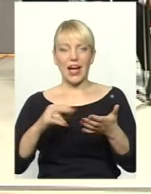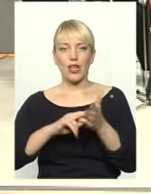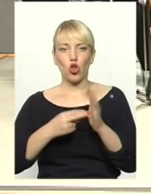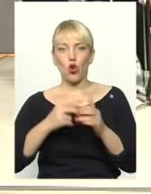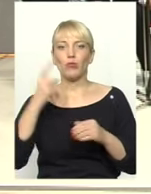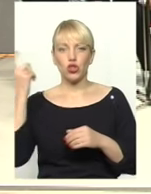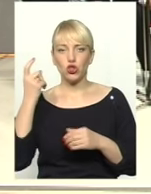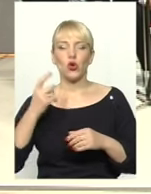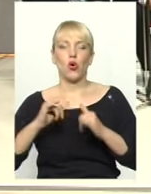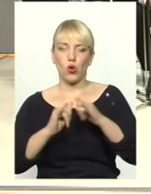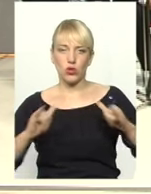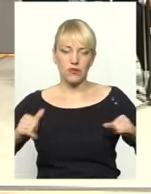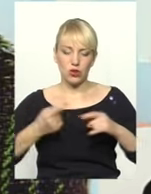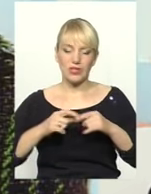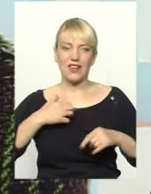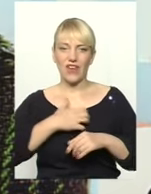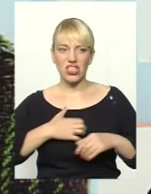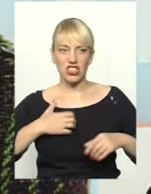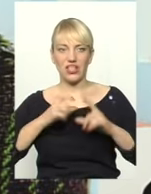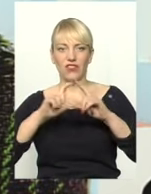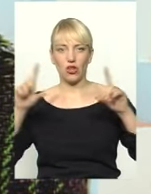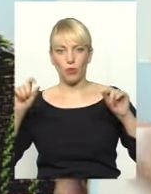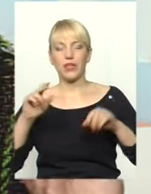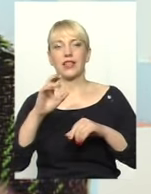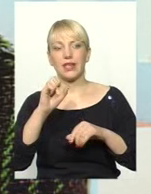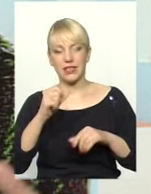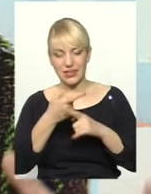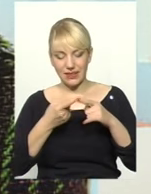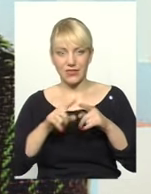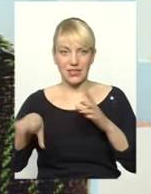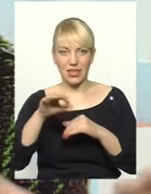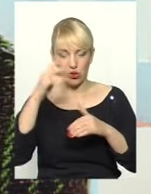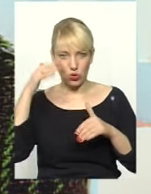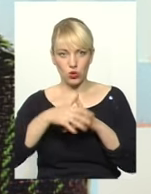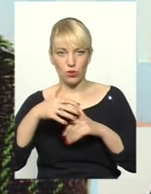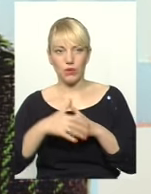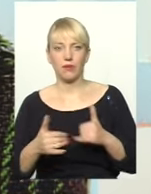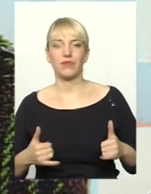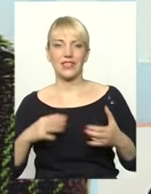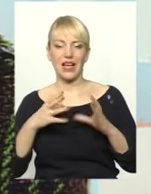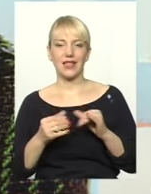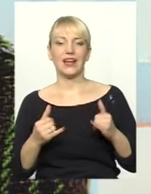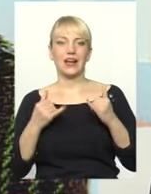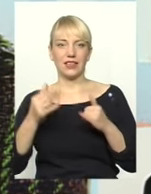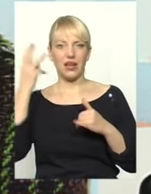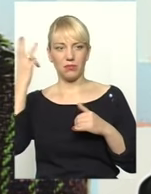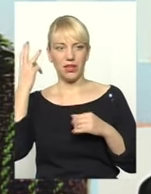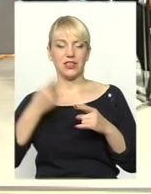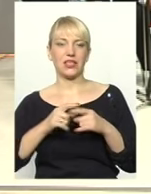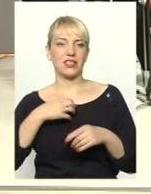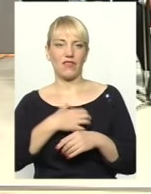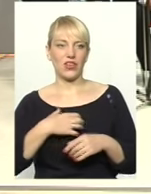також дуже важливий стратегічний об'єкт. Ми це також розуміємо. Взагалі, для Хмельницька і Хмельницької області це стратегічне.